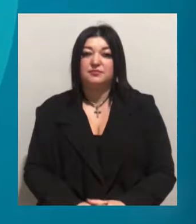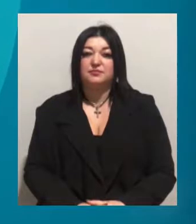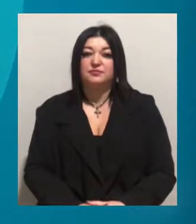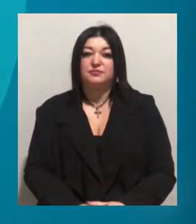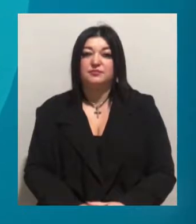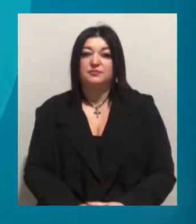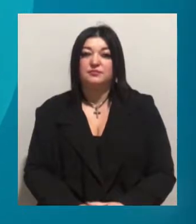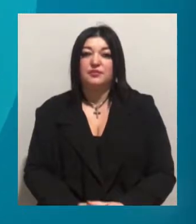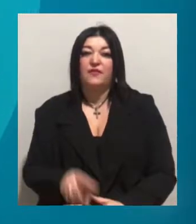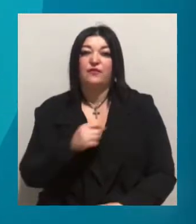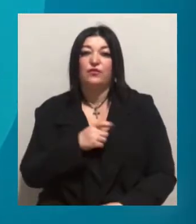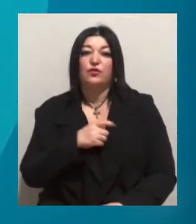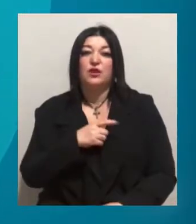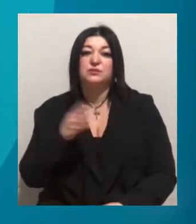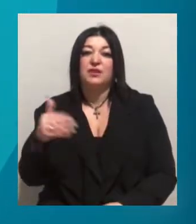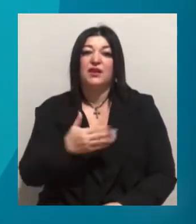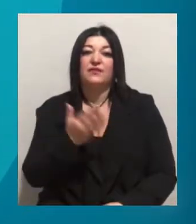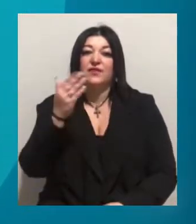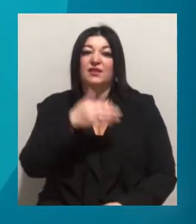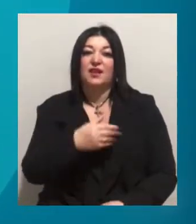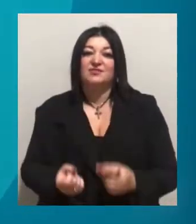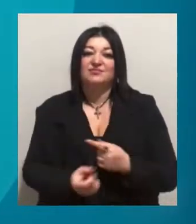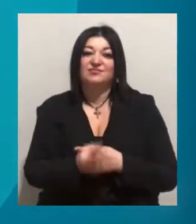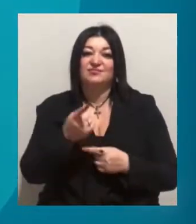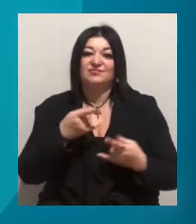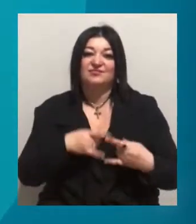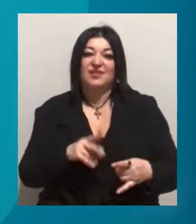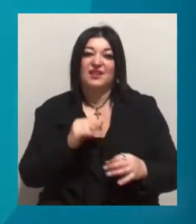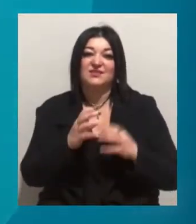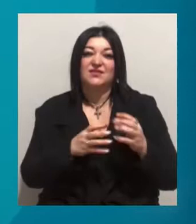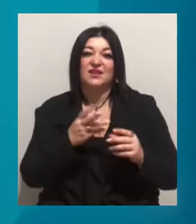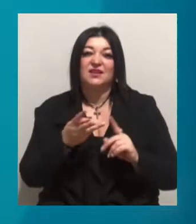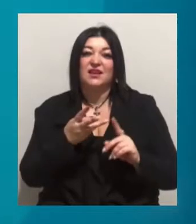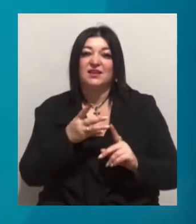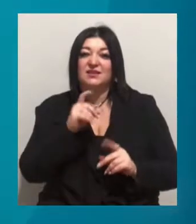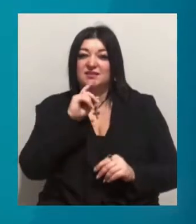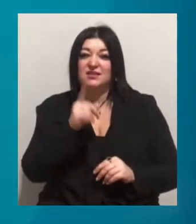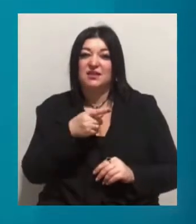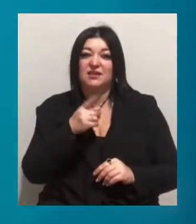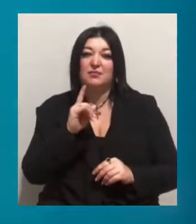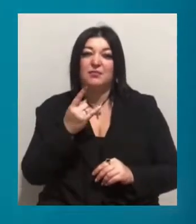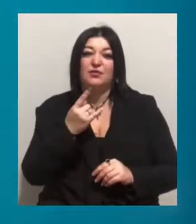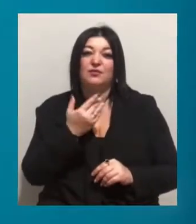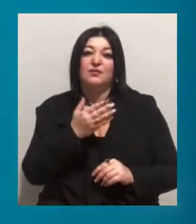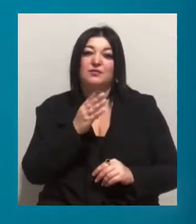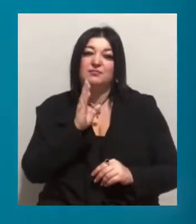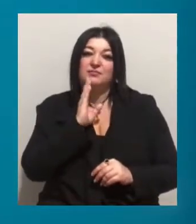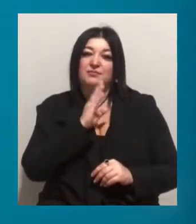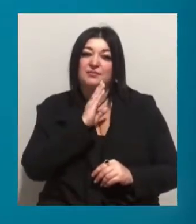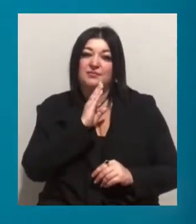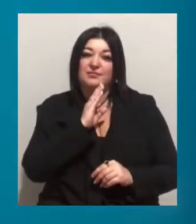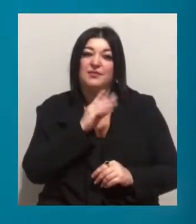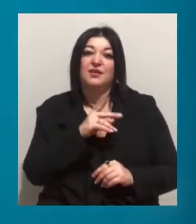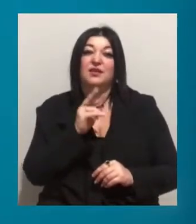В одеському дельфінарії з'явився на світ третій за рік малюк. Його матір – самиця Мідорі. Як зазначили в